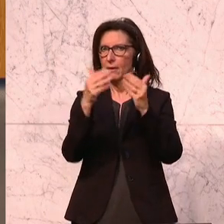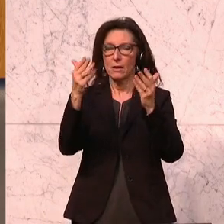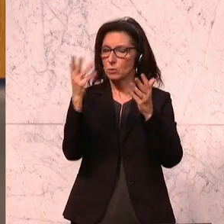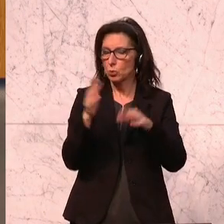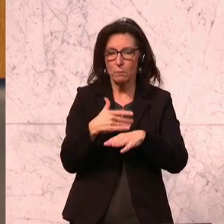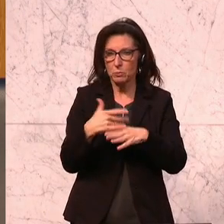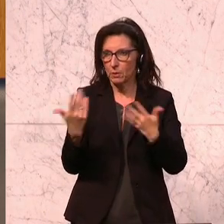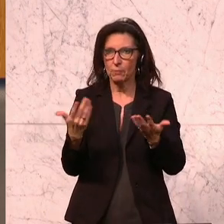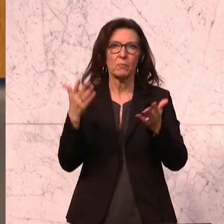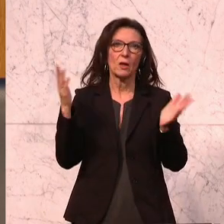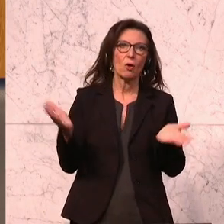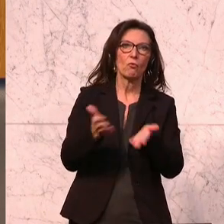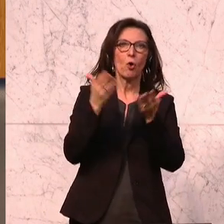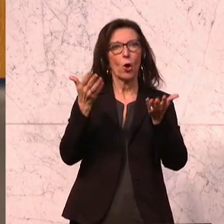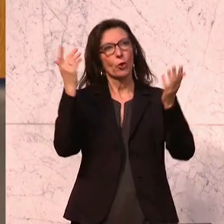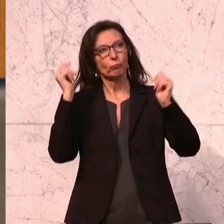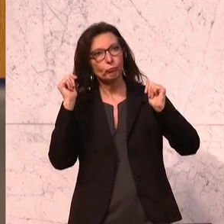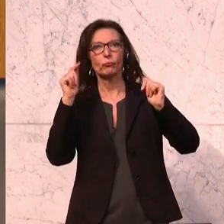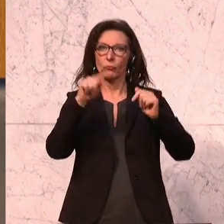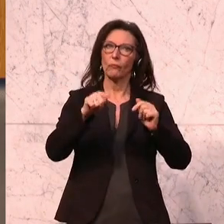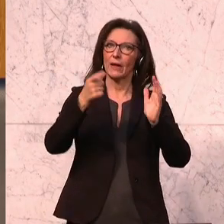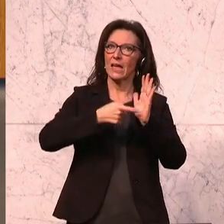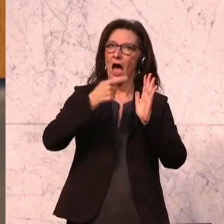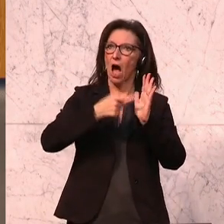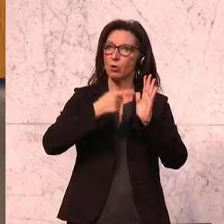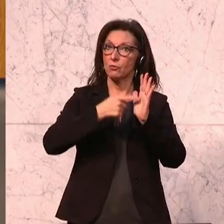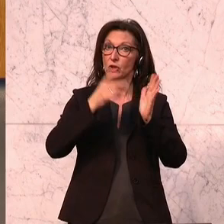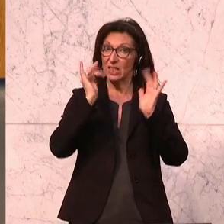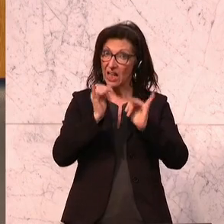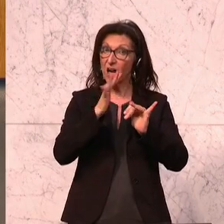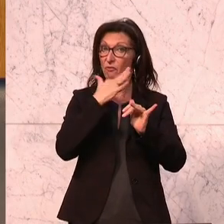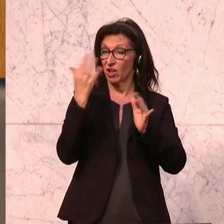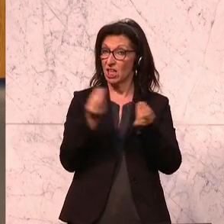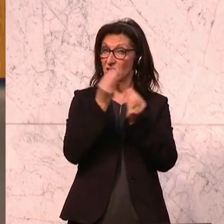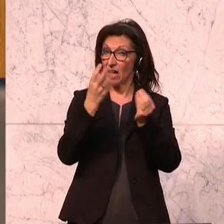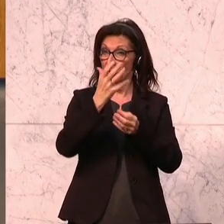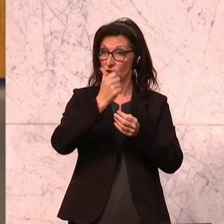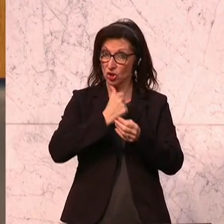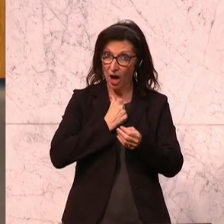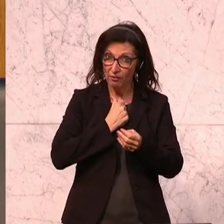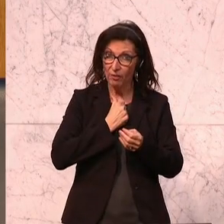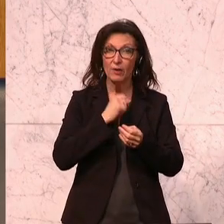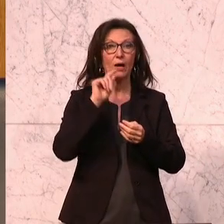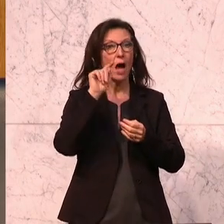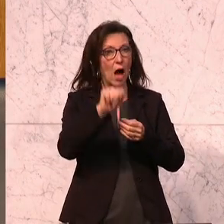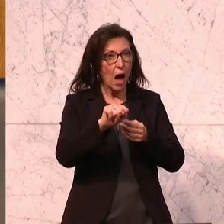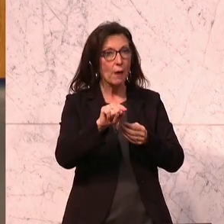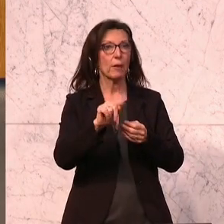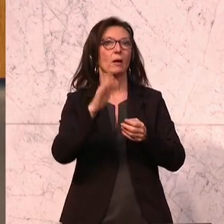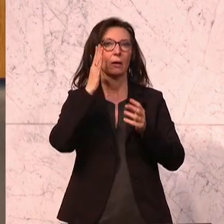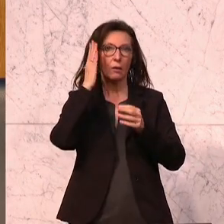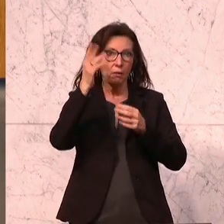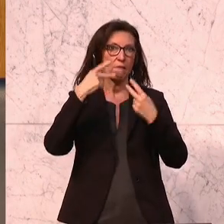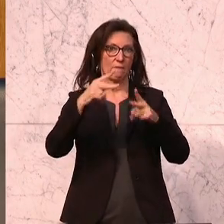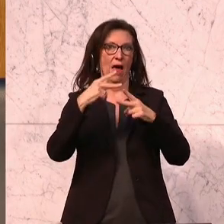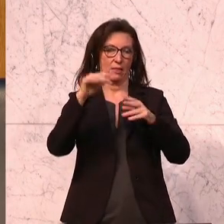Herausforderung, viele Schritte umgesetzt und nein, wir sind nicht am Ende der Agenda angelangt, das ist weiter zu betreiben und auszuwahlen und genau das wird passieren. Ich